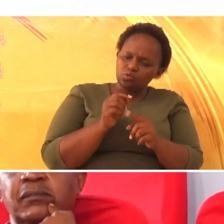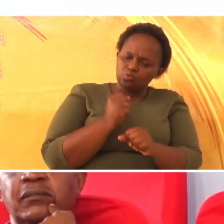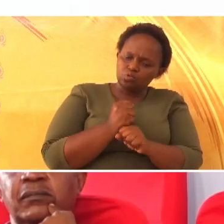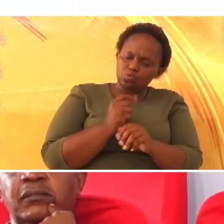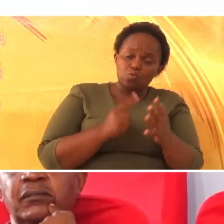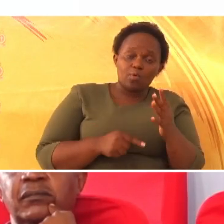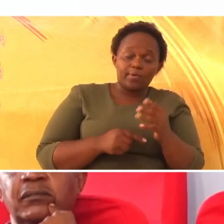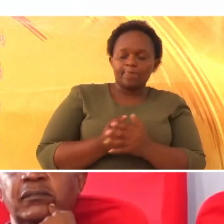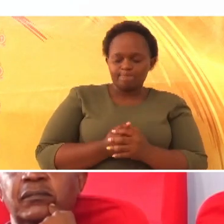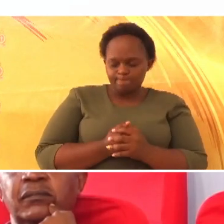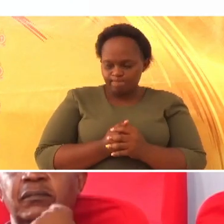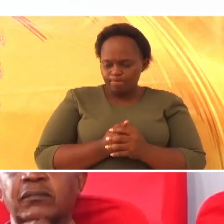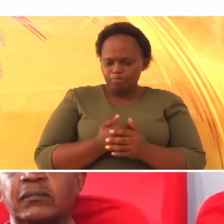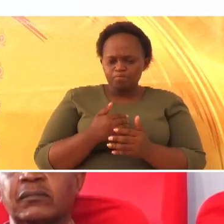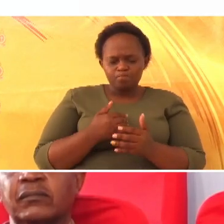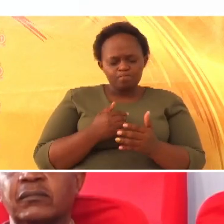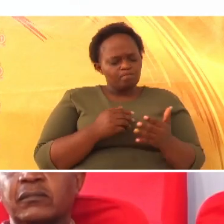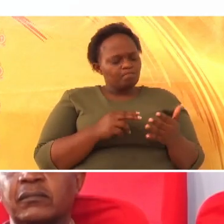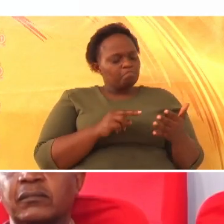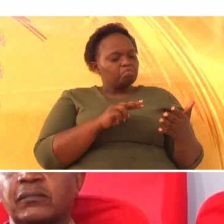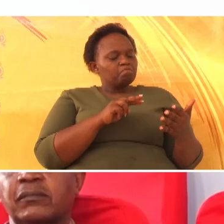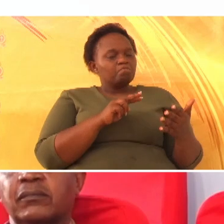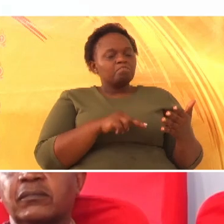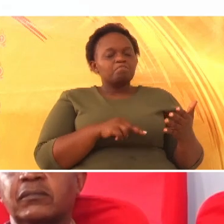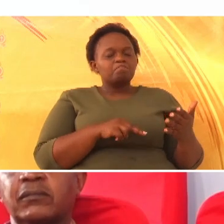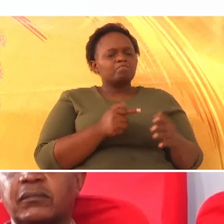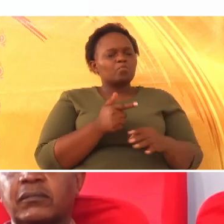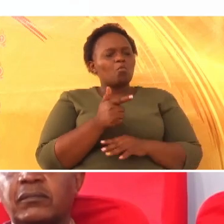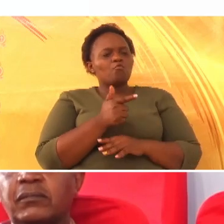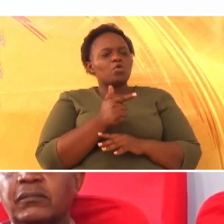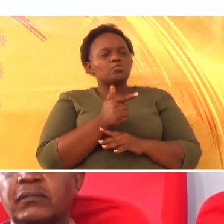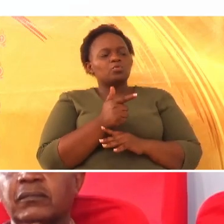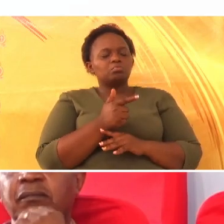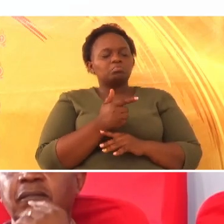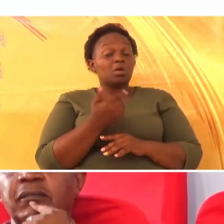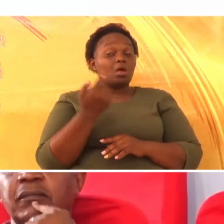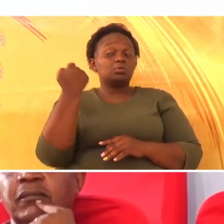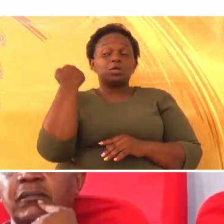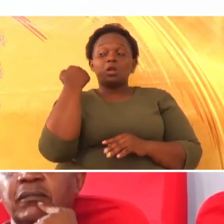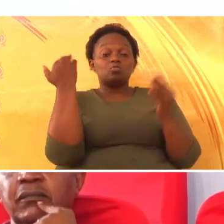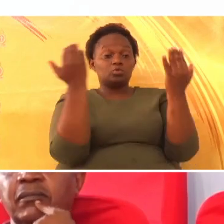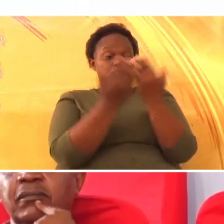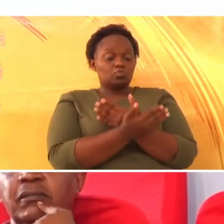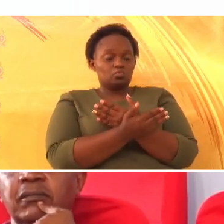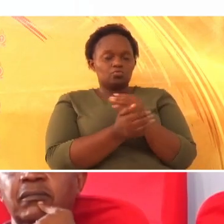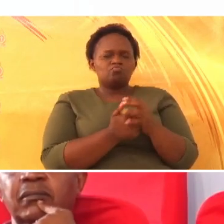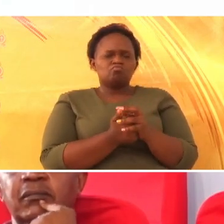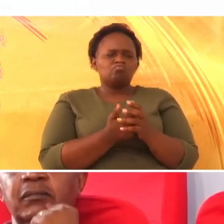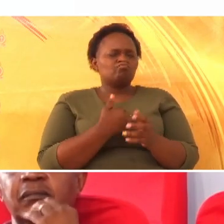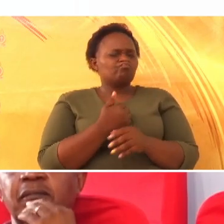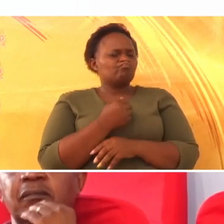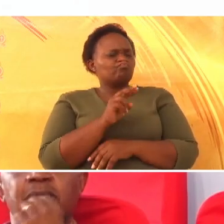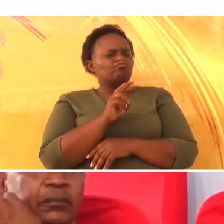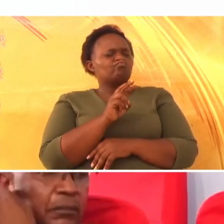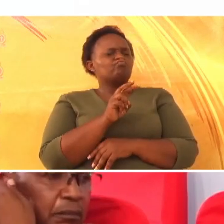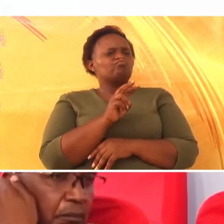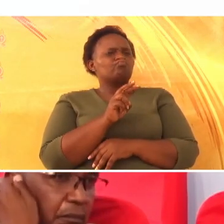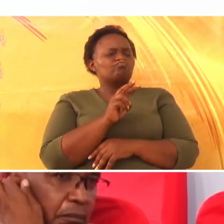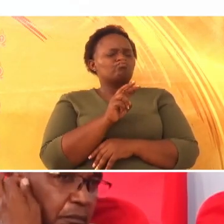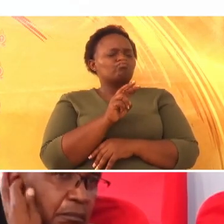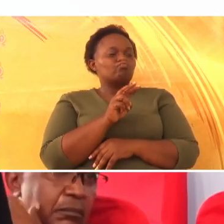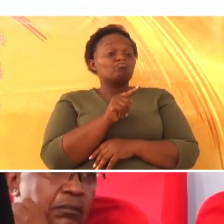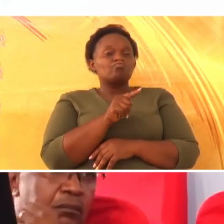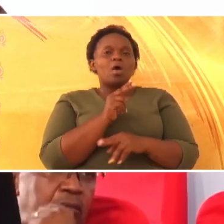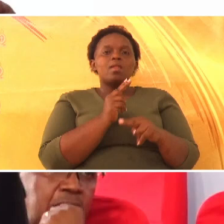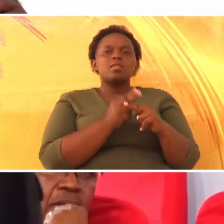Nilikuwa naangalia shuyu moja jana usiku. Ambayo ilikuwa